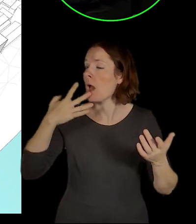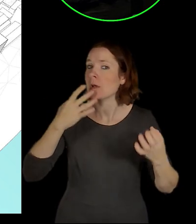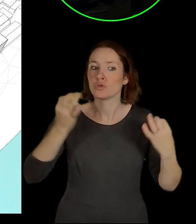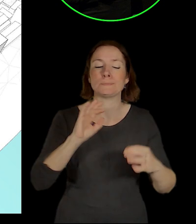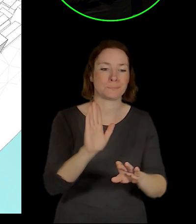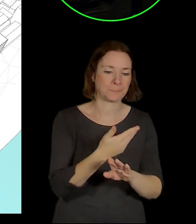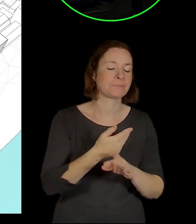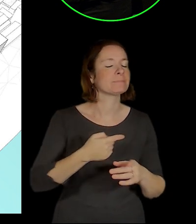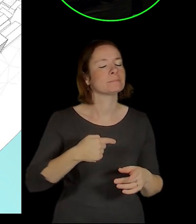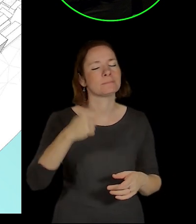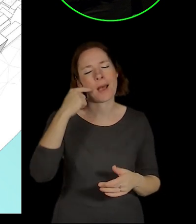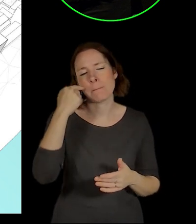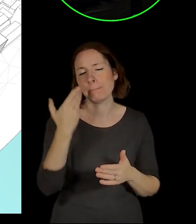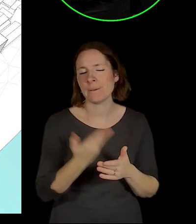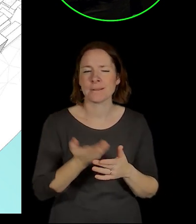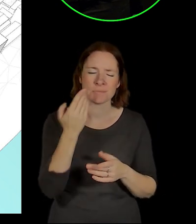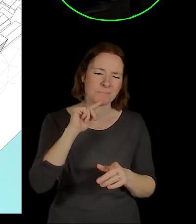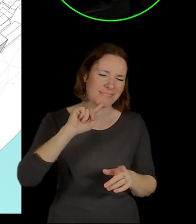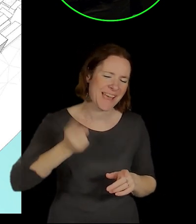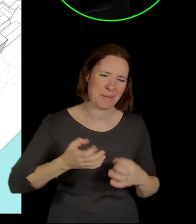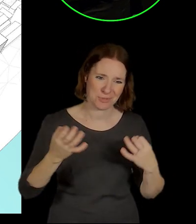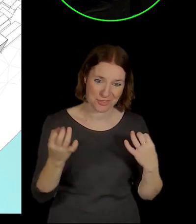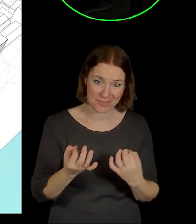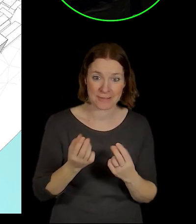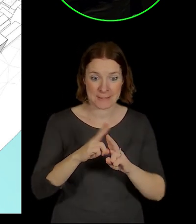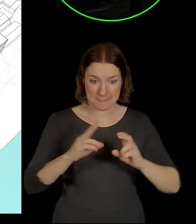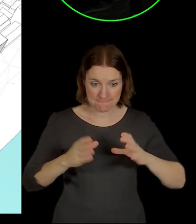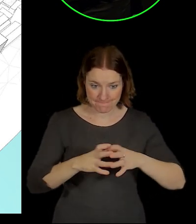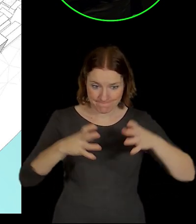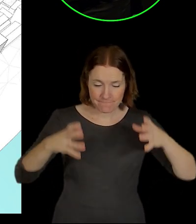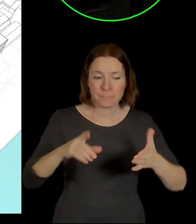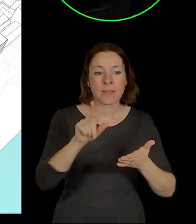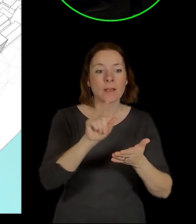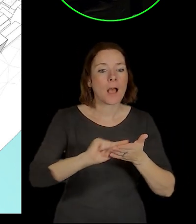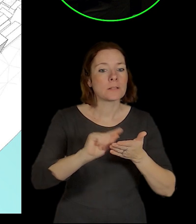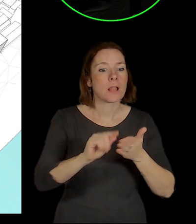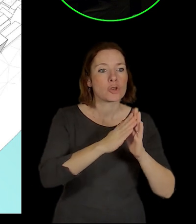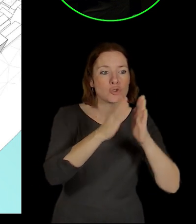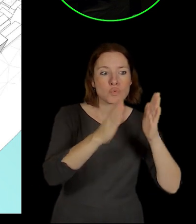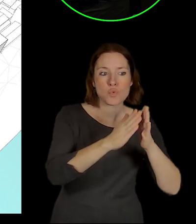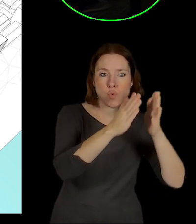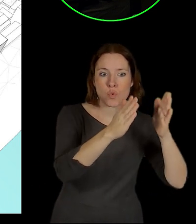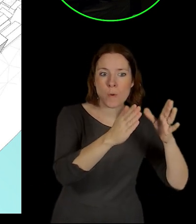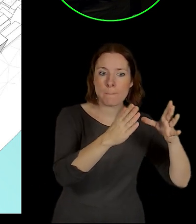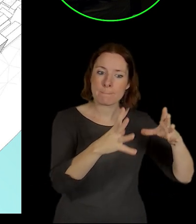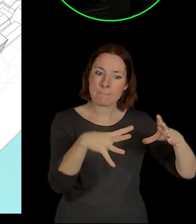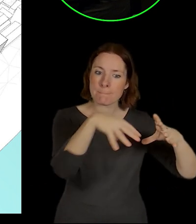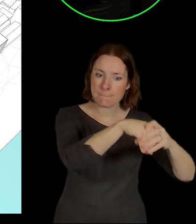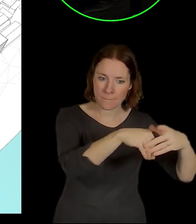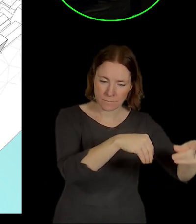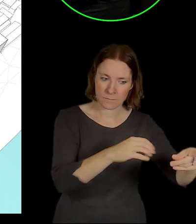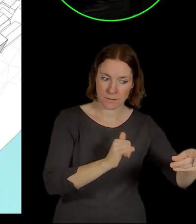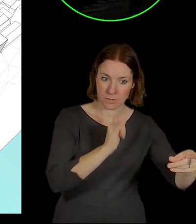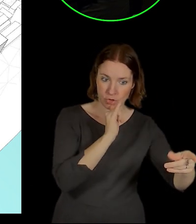prostě neodholatelnou vizi, rozšířit vlastně kapacitu těch kancelářských prostor na tom jižním cípu mezi nádražní